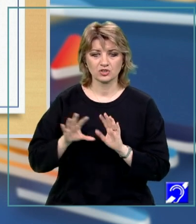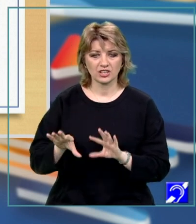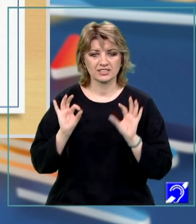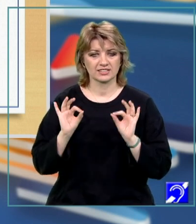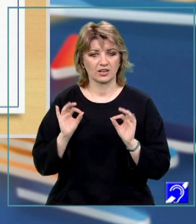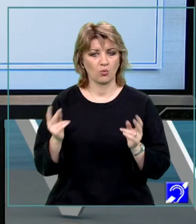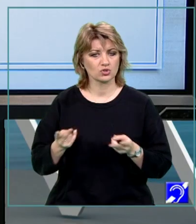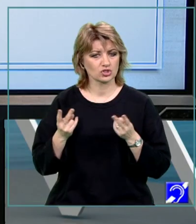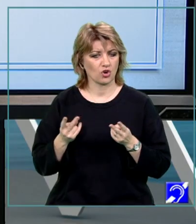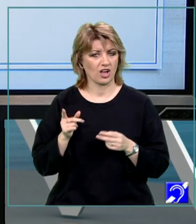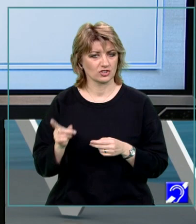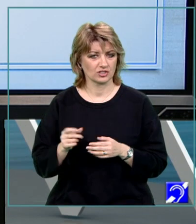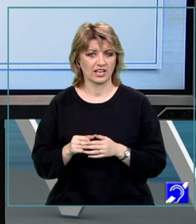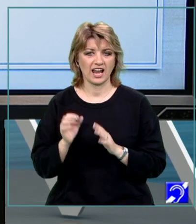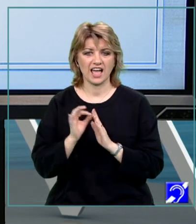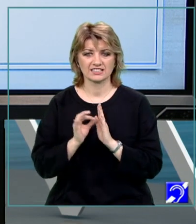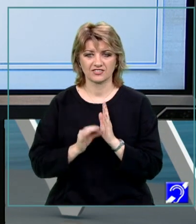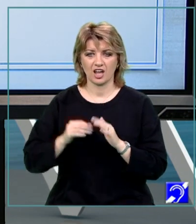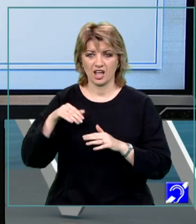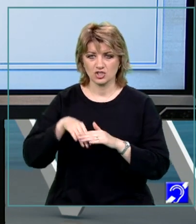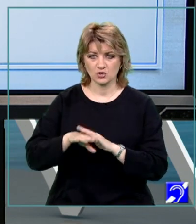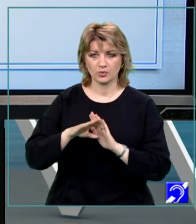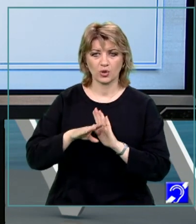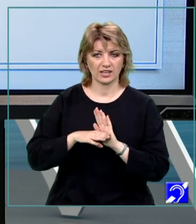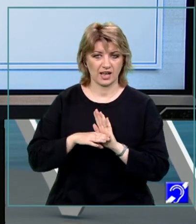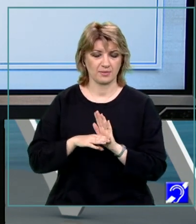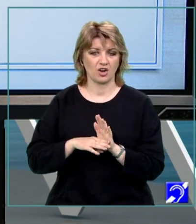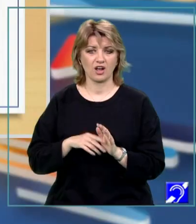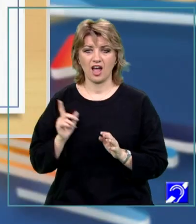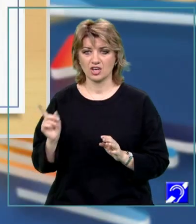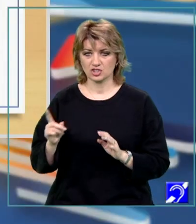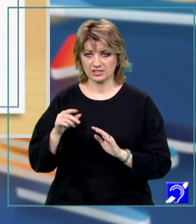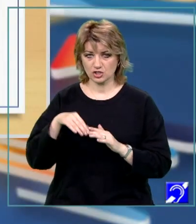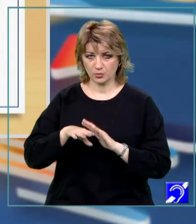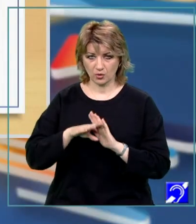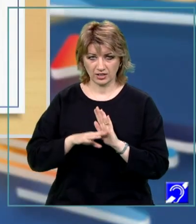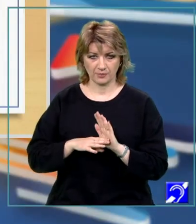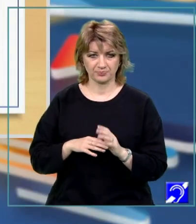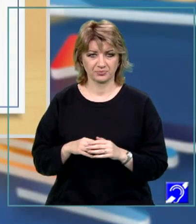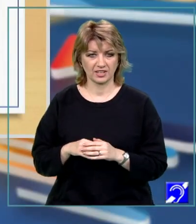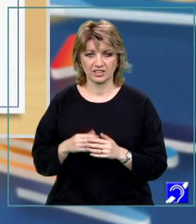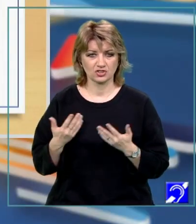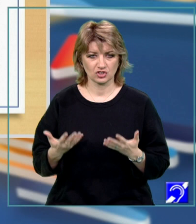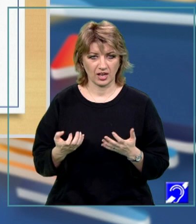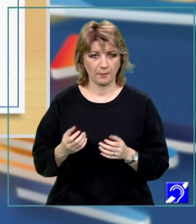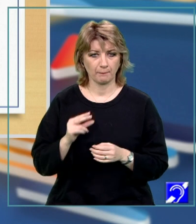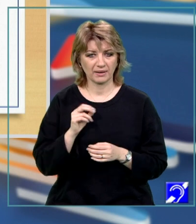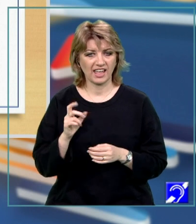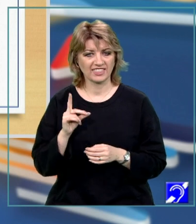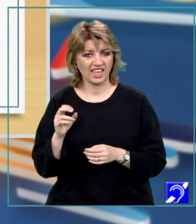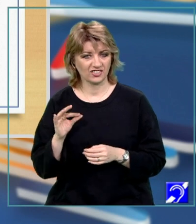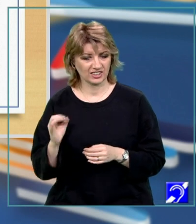ușurință a acestora. Clasificarea subprogramelor Aceste subprograme pot fi clasificate în predefinite,